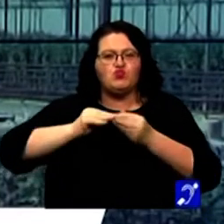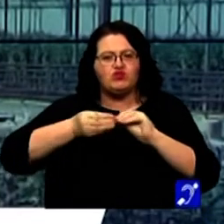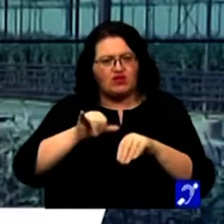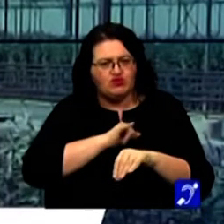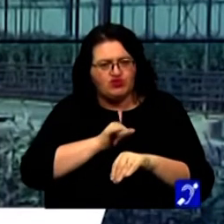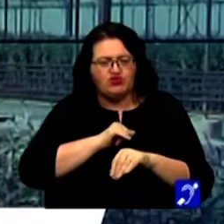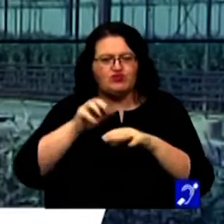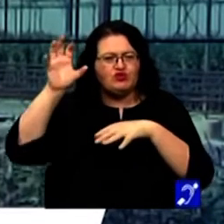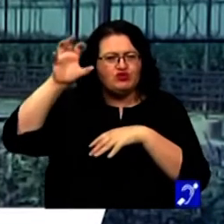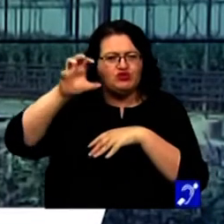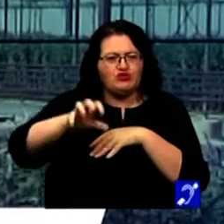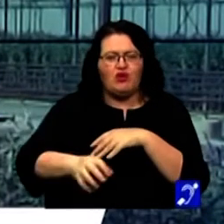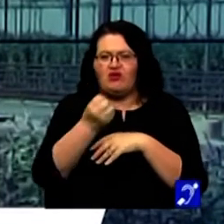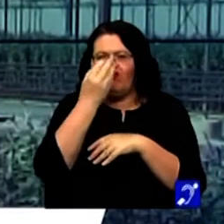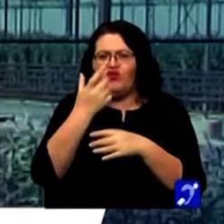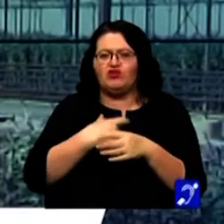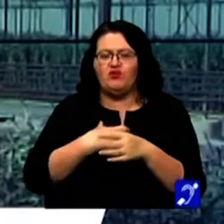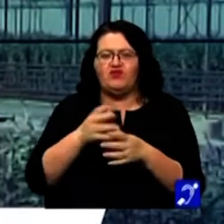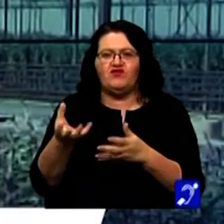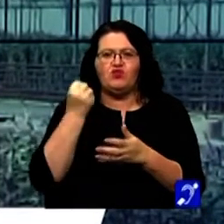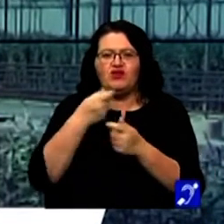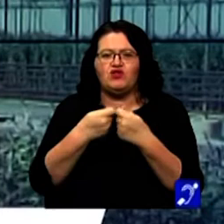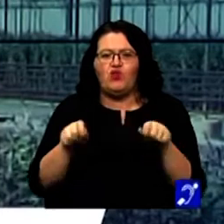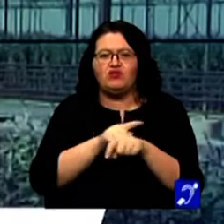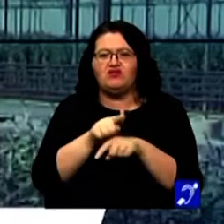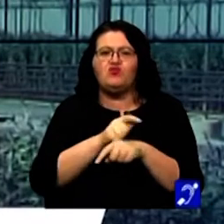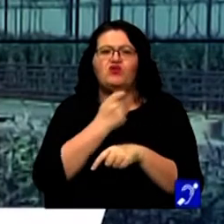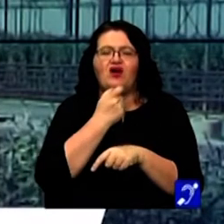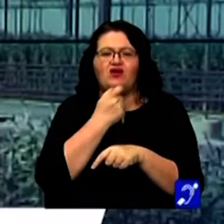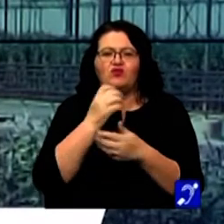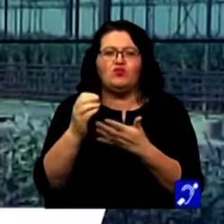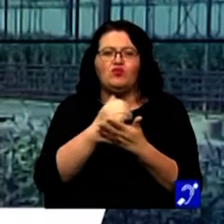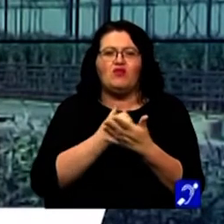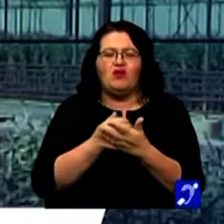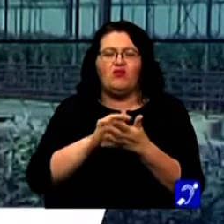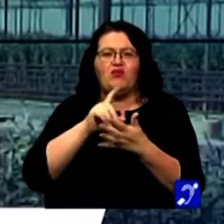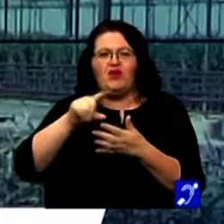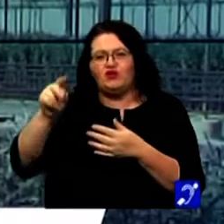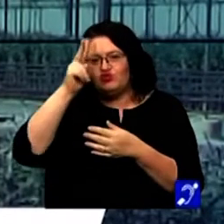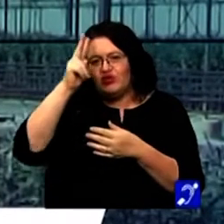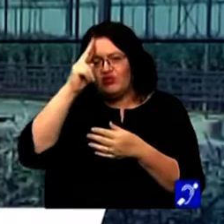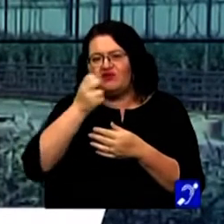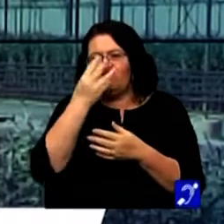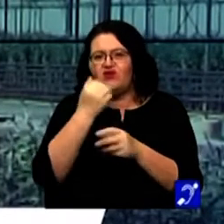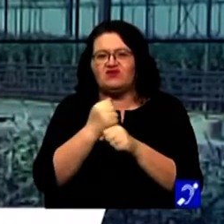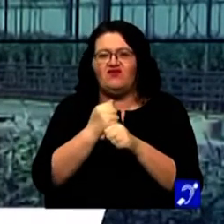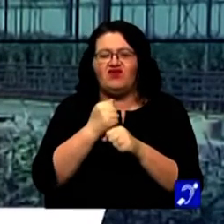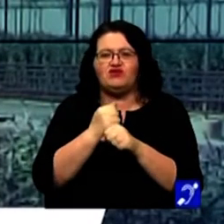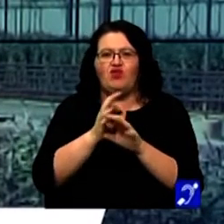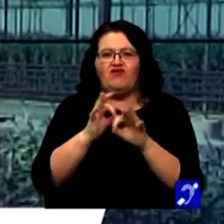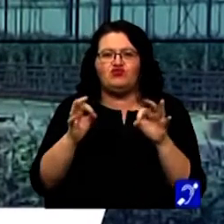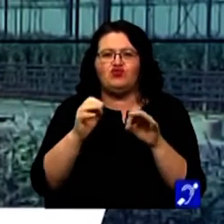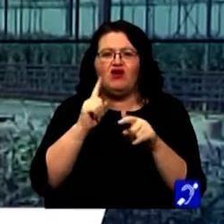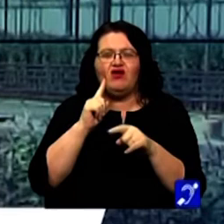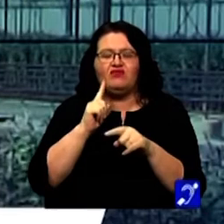caniculă, planta face flori ce pot fi culese tot timpul anului. Recolta pleacă în Germania. Din flori se obține un sirop extrem de